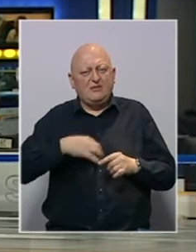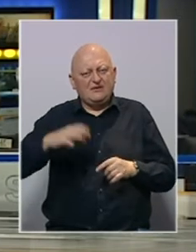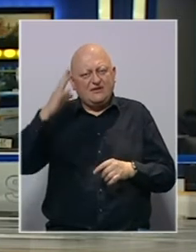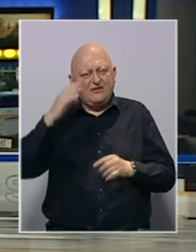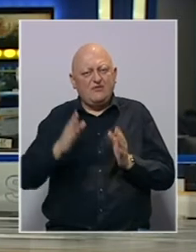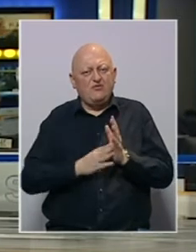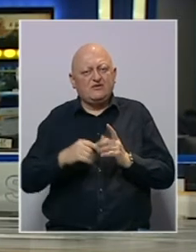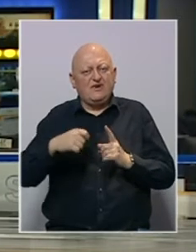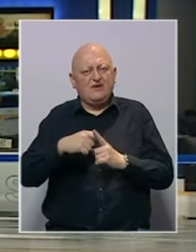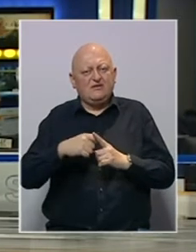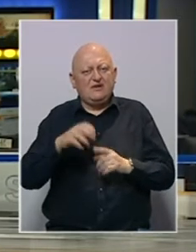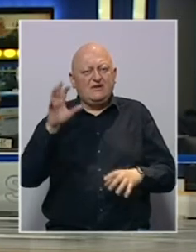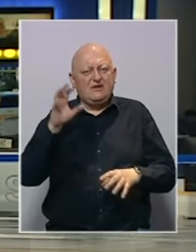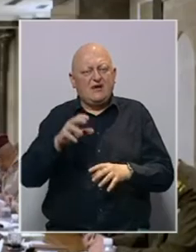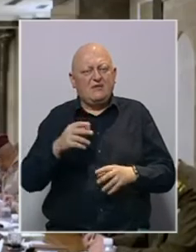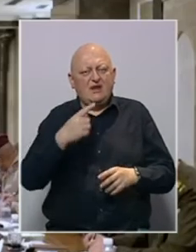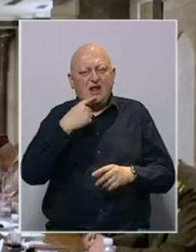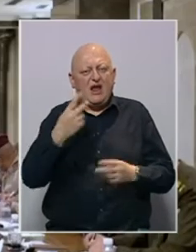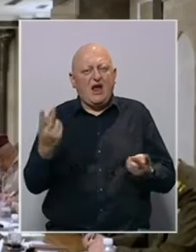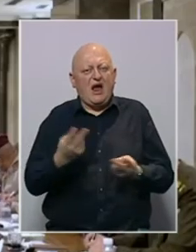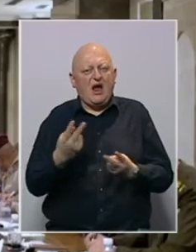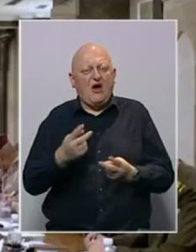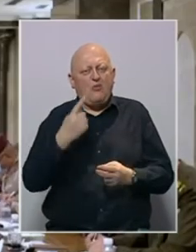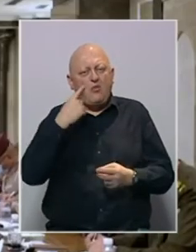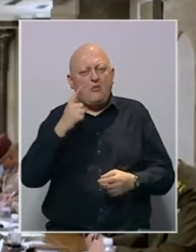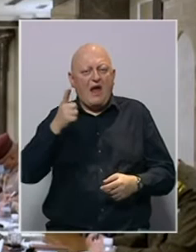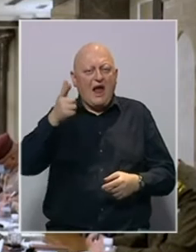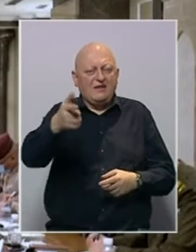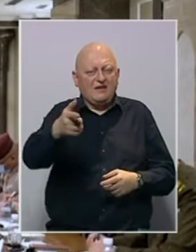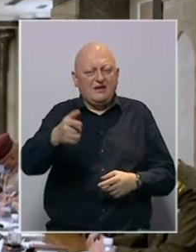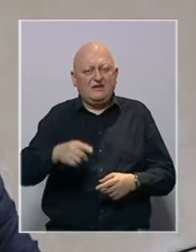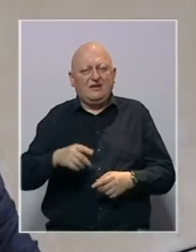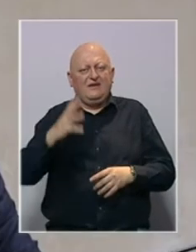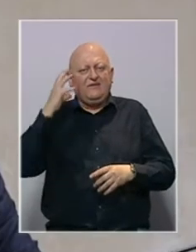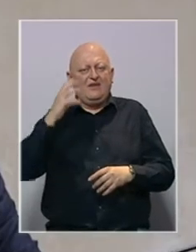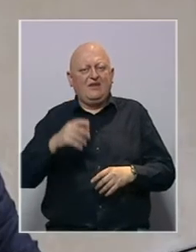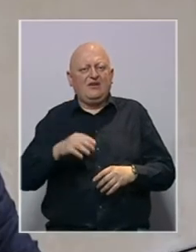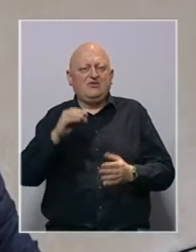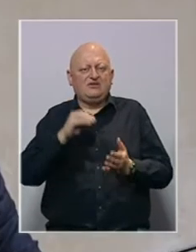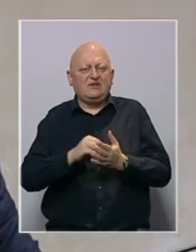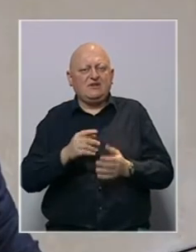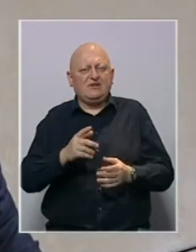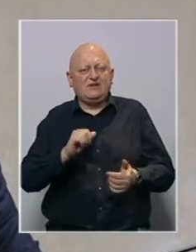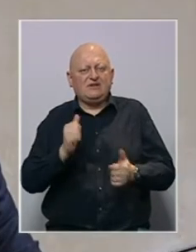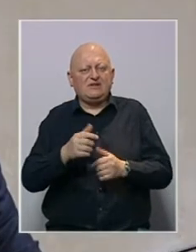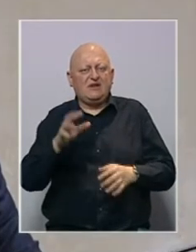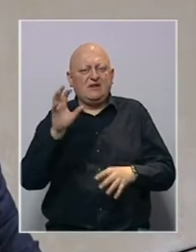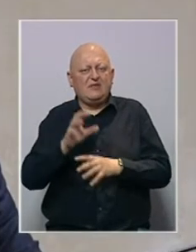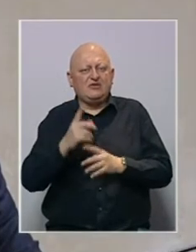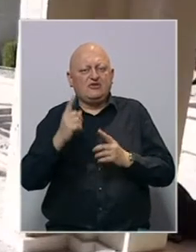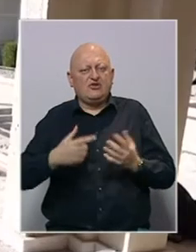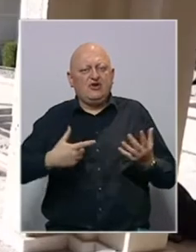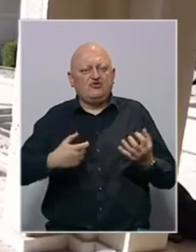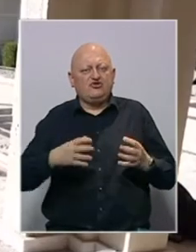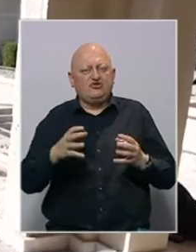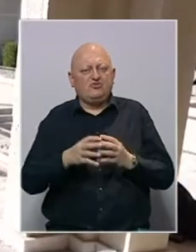premijera Mustafa Kazimija. Napad je okarakteriziran kao pokušaj atentata. Vlada je ocijenila kako iza napada